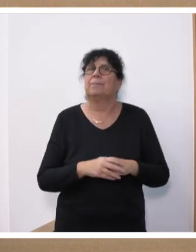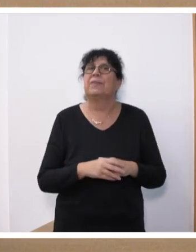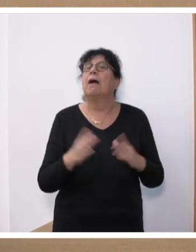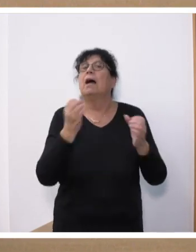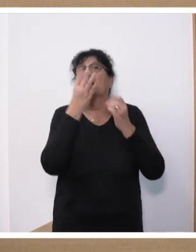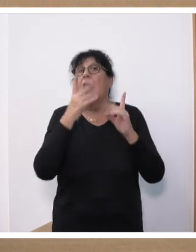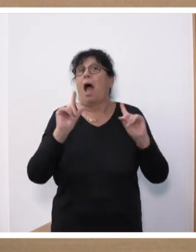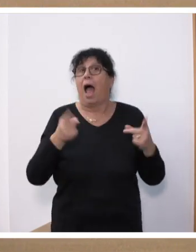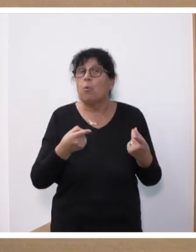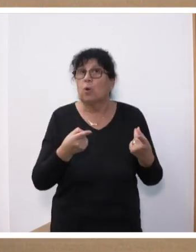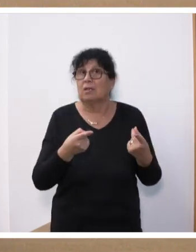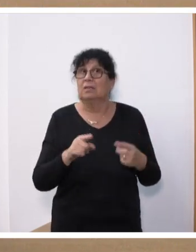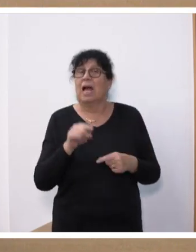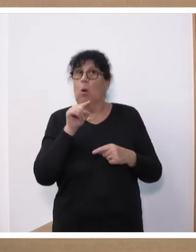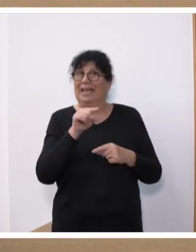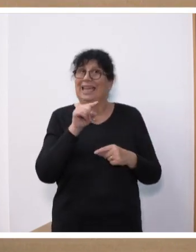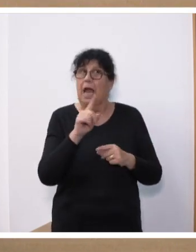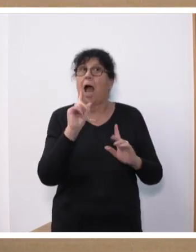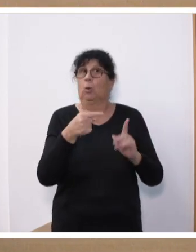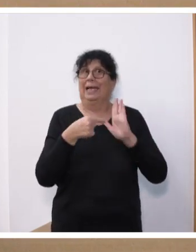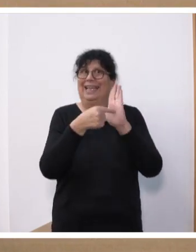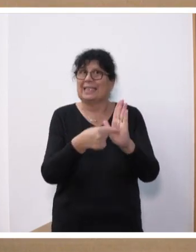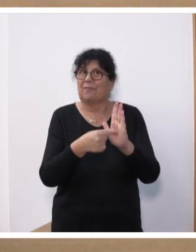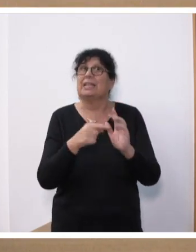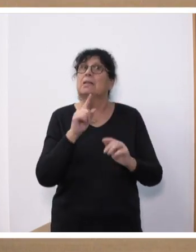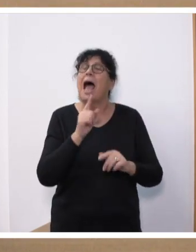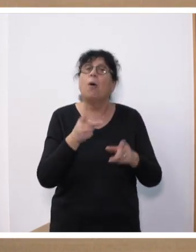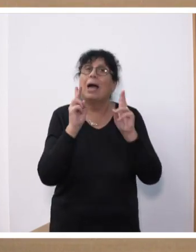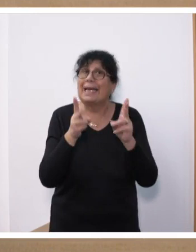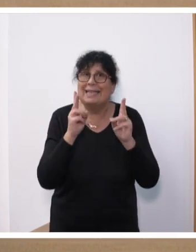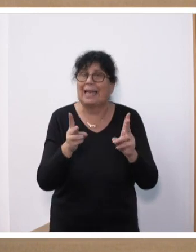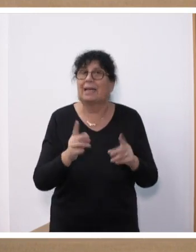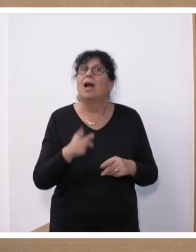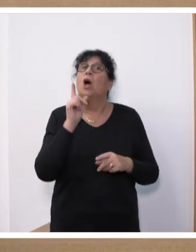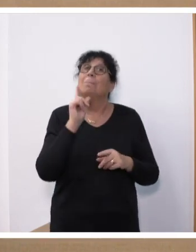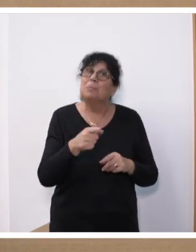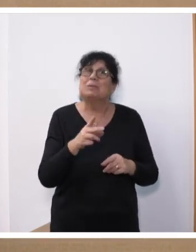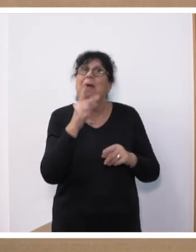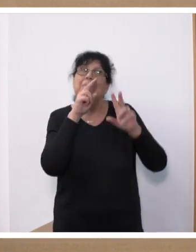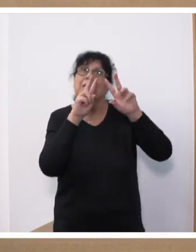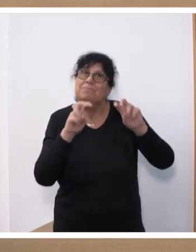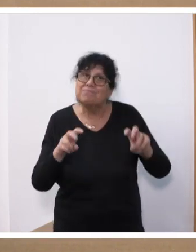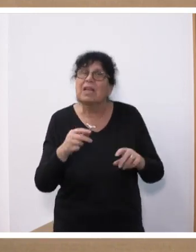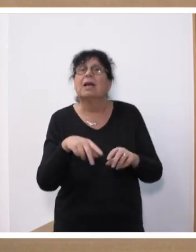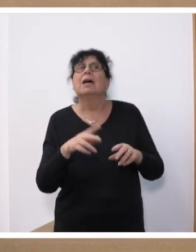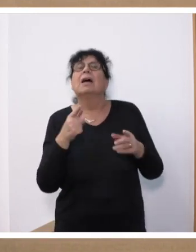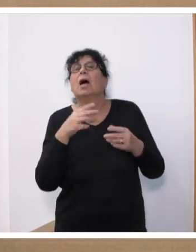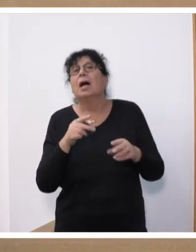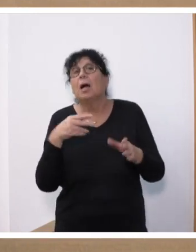Klar ist aber auch, und auch darauf ist, glaube ich, hingewiesen worden und auch das ist richtig und muss betrachtet werden, wenn man einen solchen